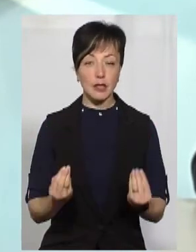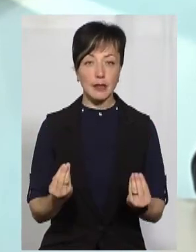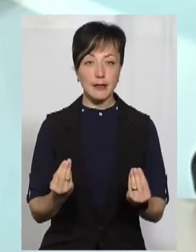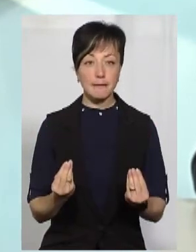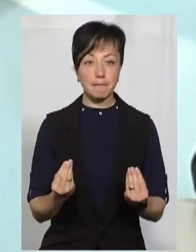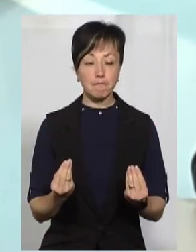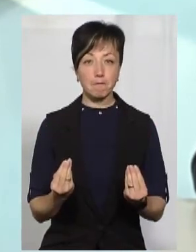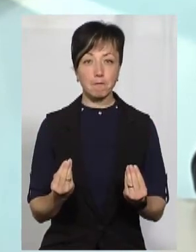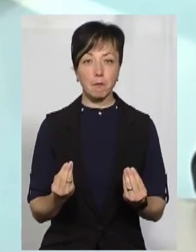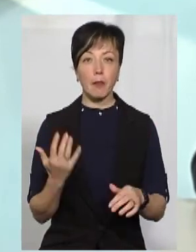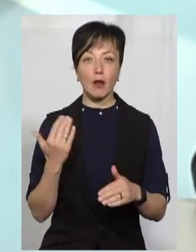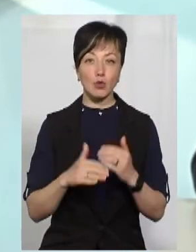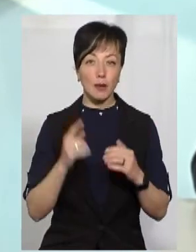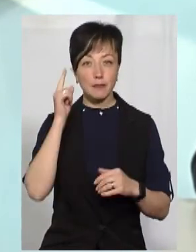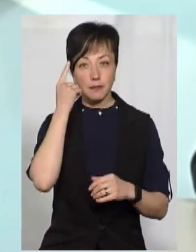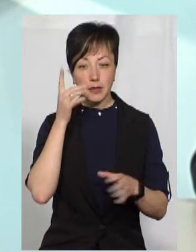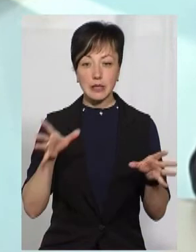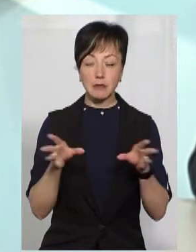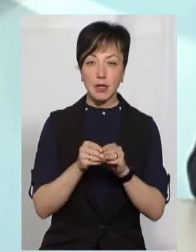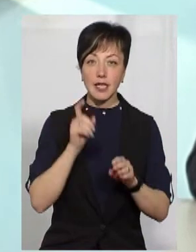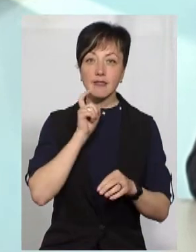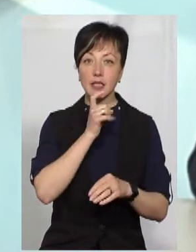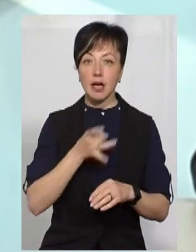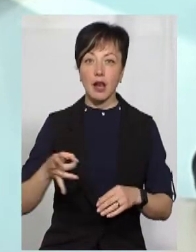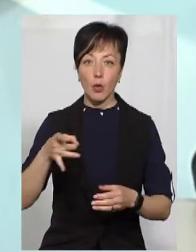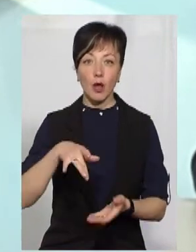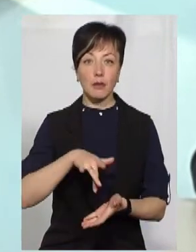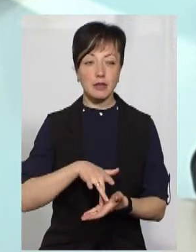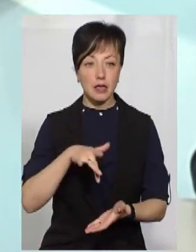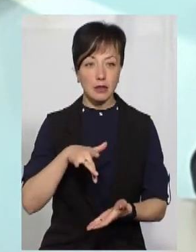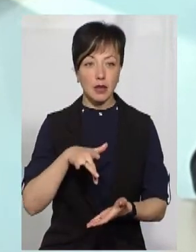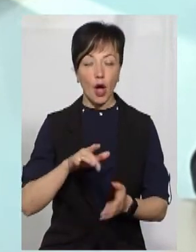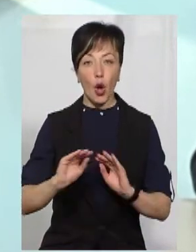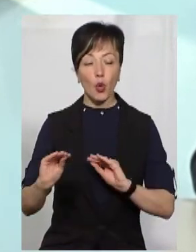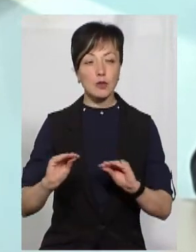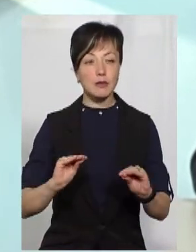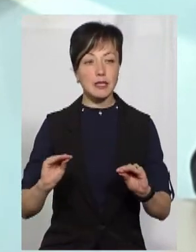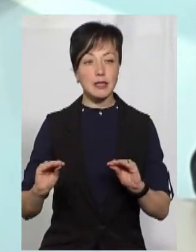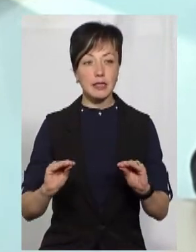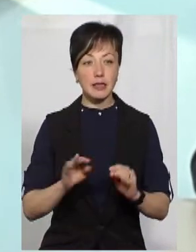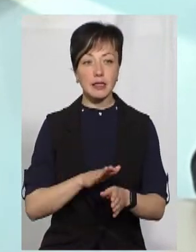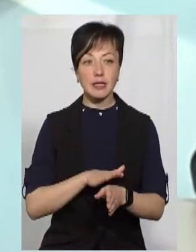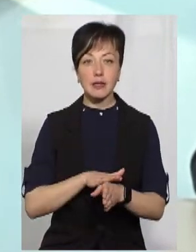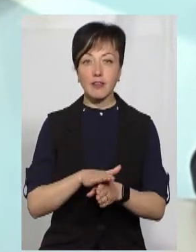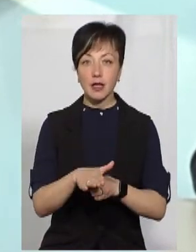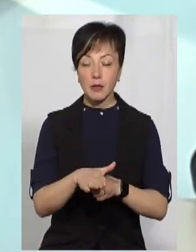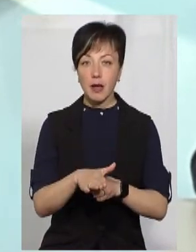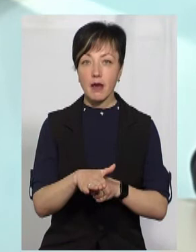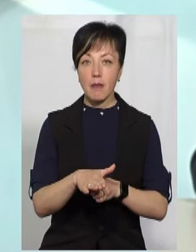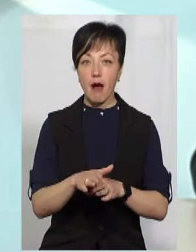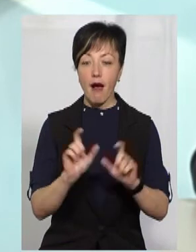ми вже розмірковували спільно з Вінницьким регіональним центром, тобто розмістити їх з отриманням карантинних таких